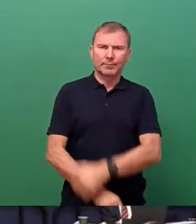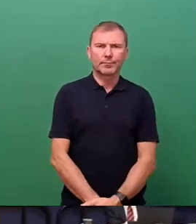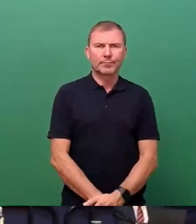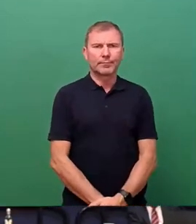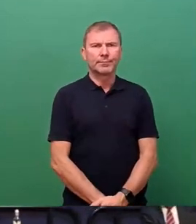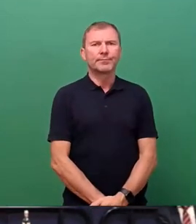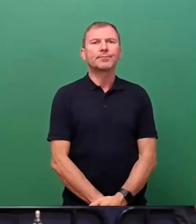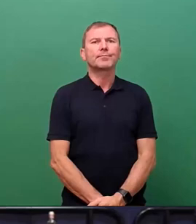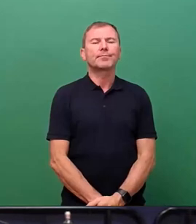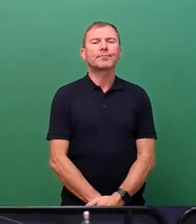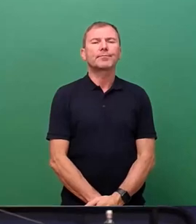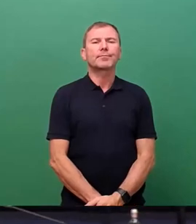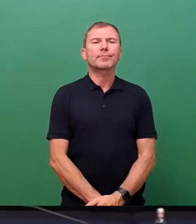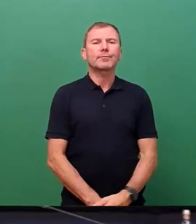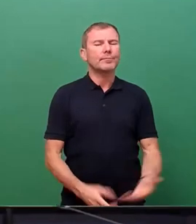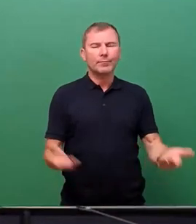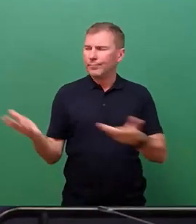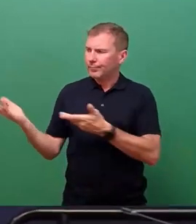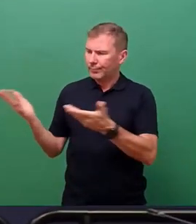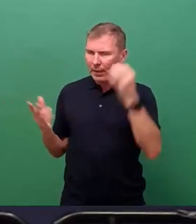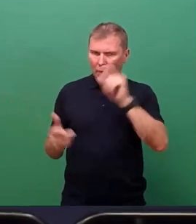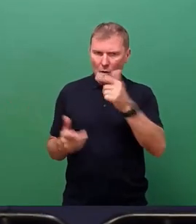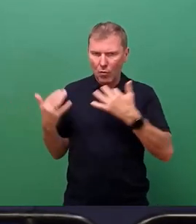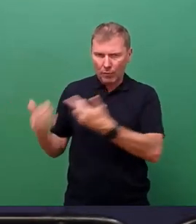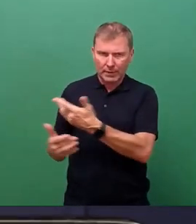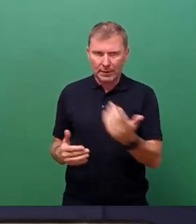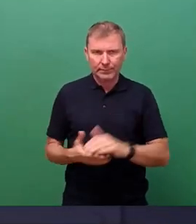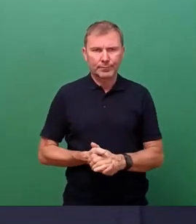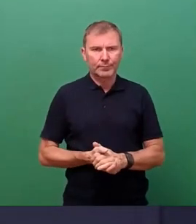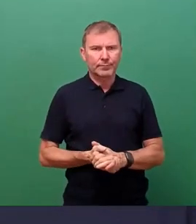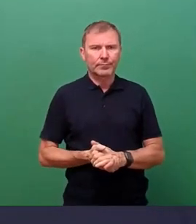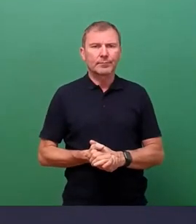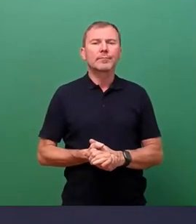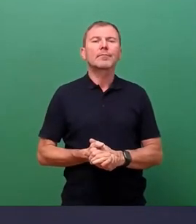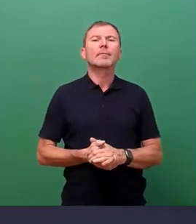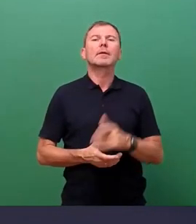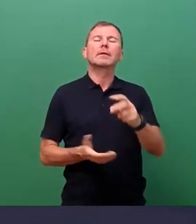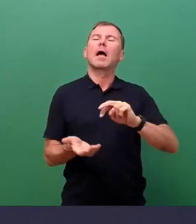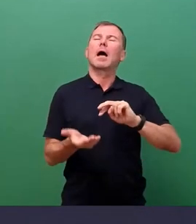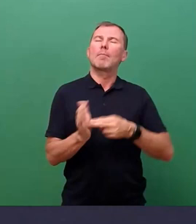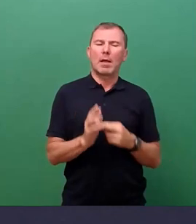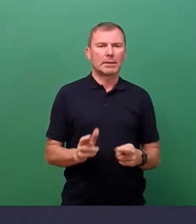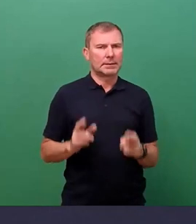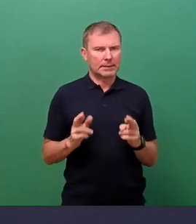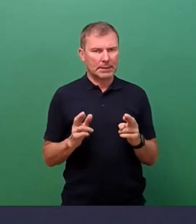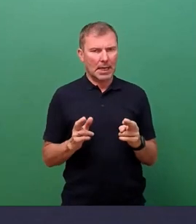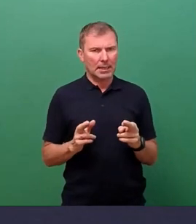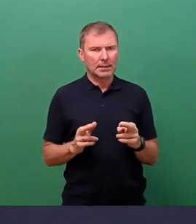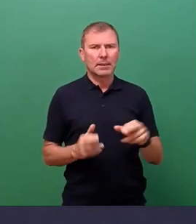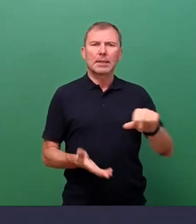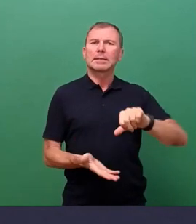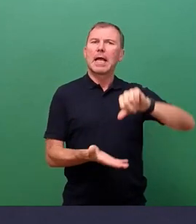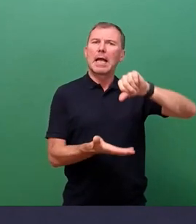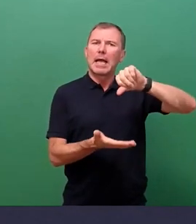Sehr geehrter Herr Oberbürgermeister, sehr geehrte Frau Frohwieser, in der Tat ist die Planungssicherheit eines der zentralen